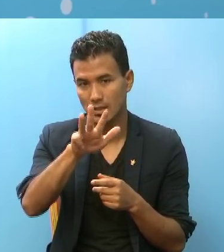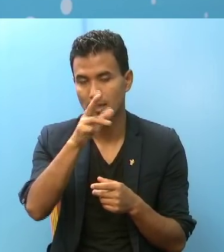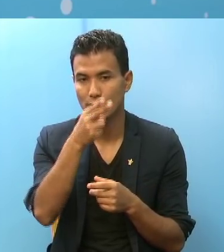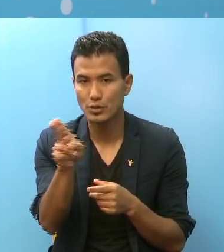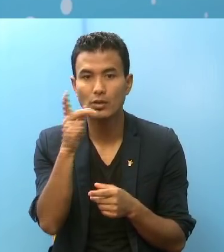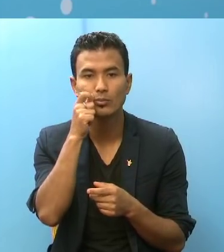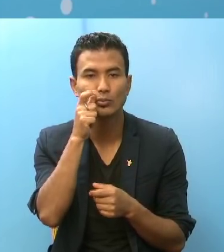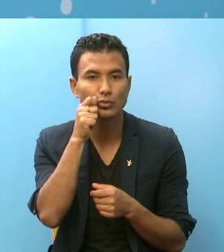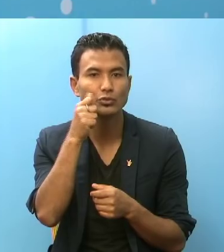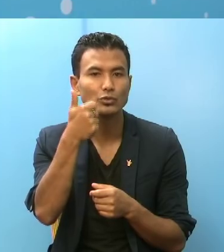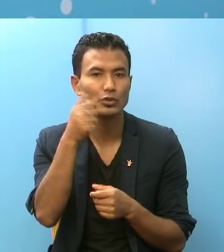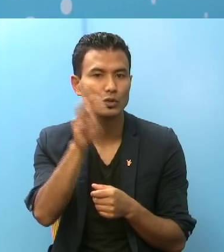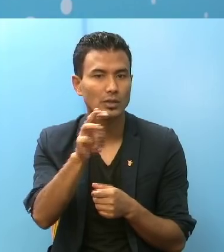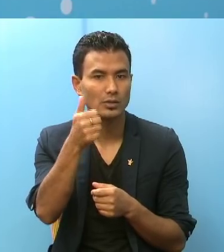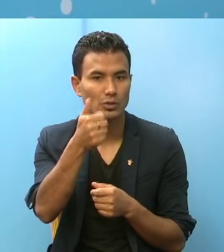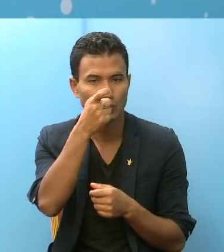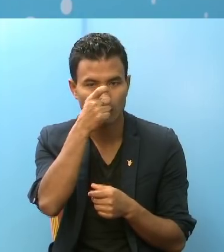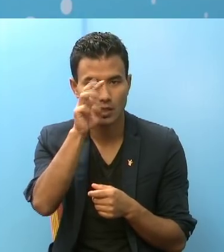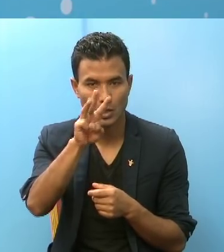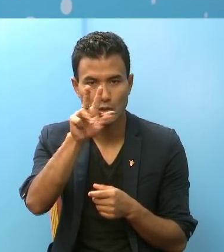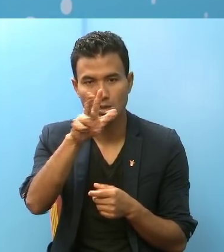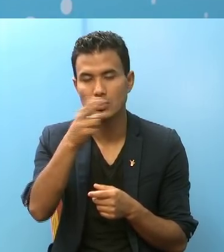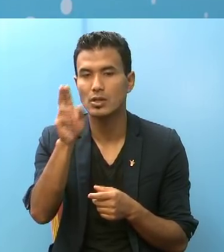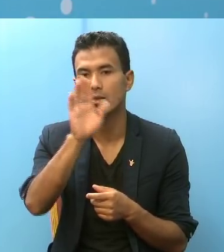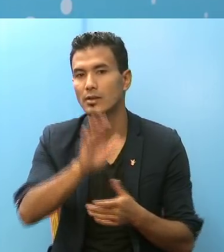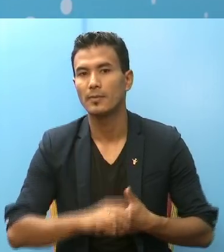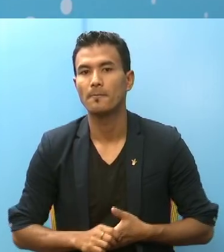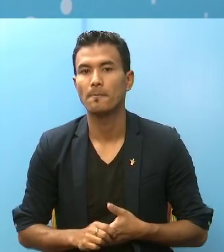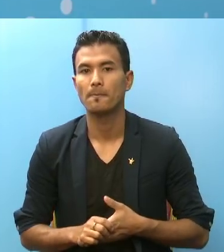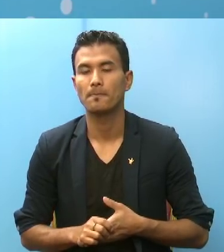र पूरुष 1668 जना उन्मुन छा